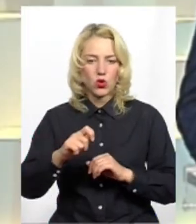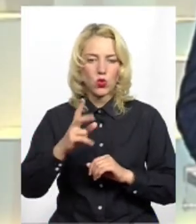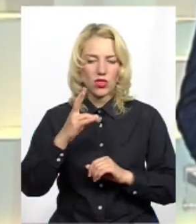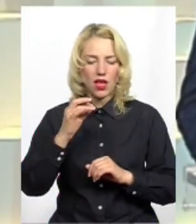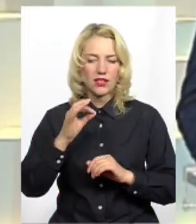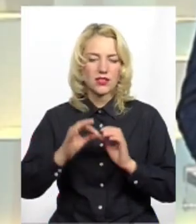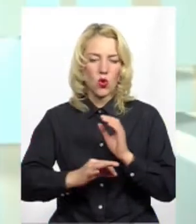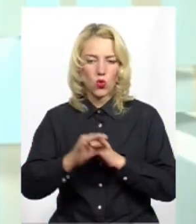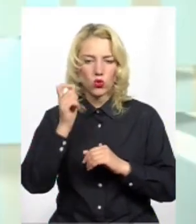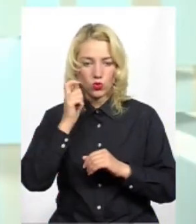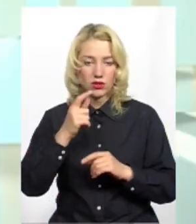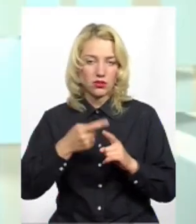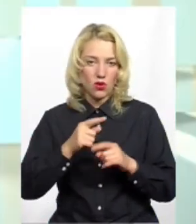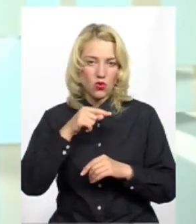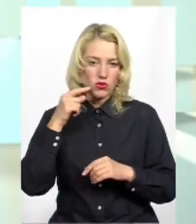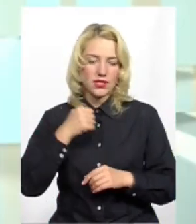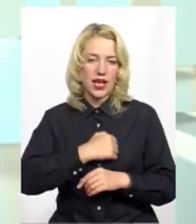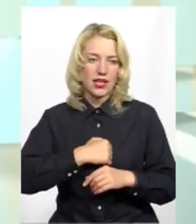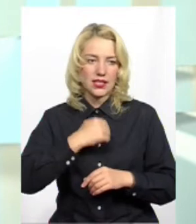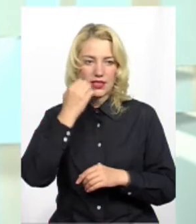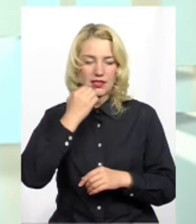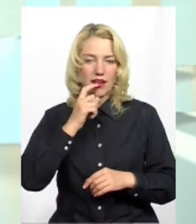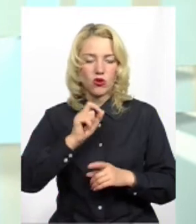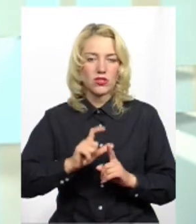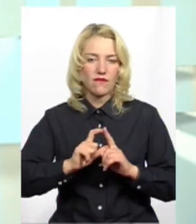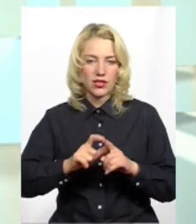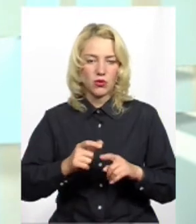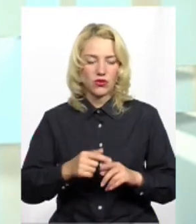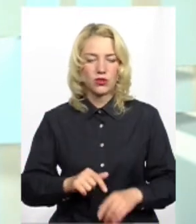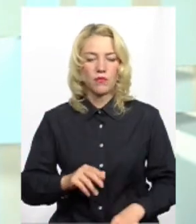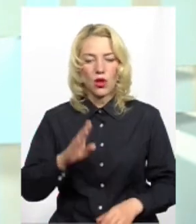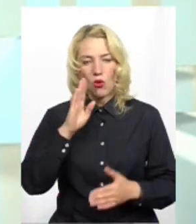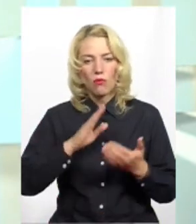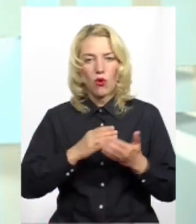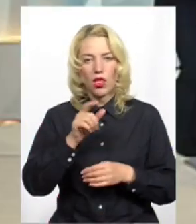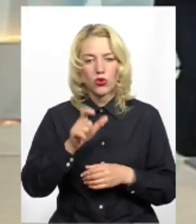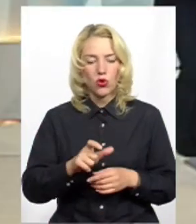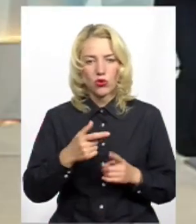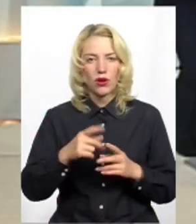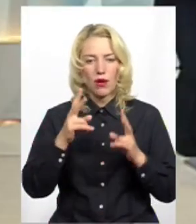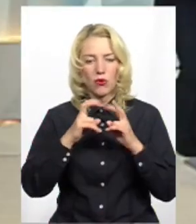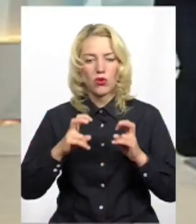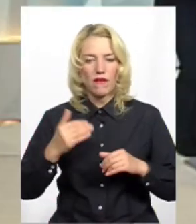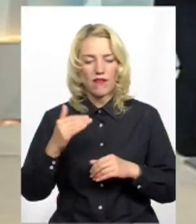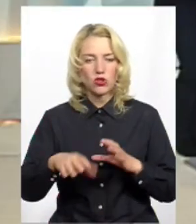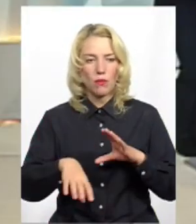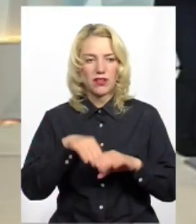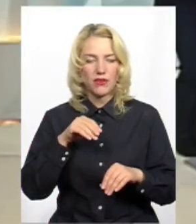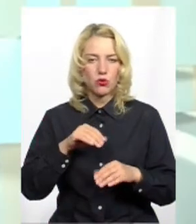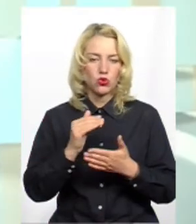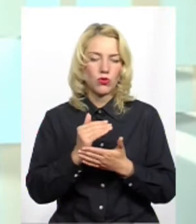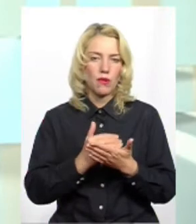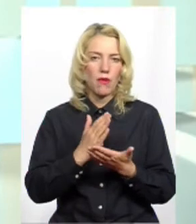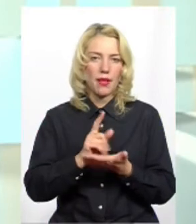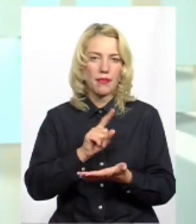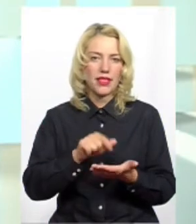агресор. Дякую за відповіді у цьому блоці. Політолог Ольга Заславська проаналізувала вашу передвиборчу програму, має до